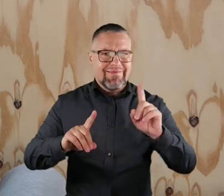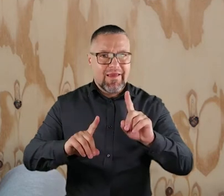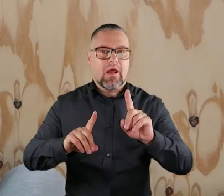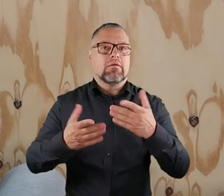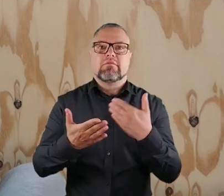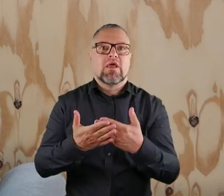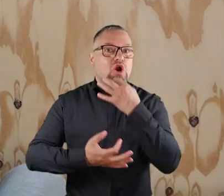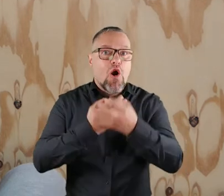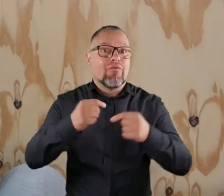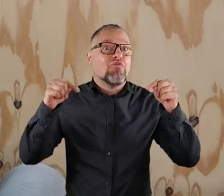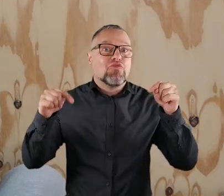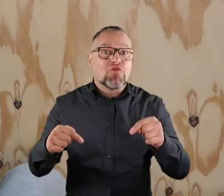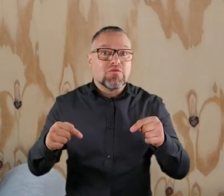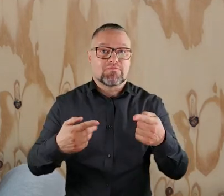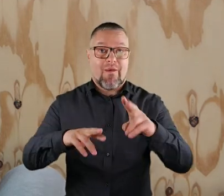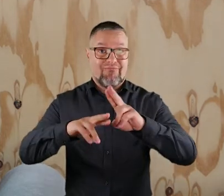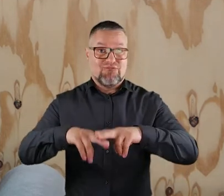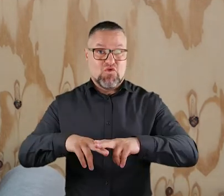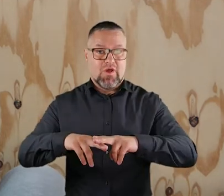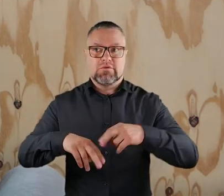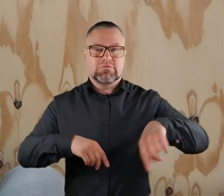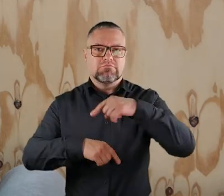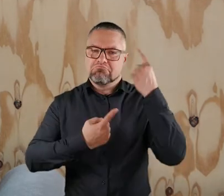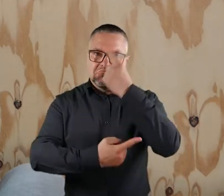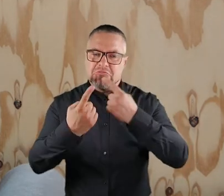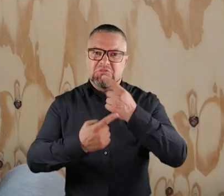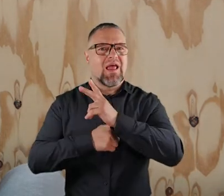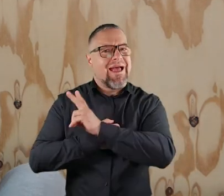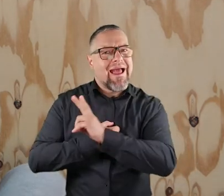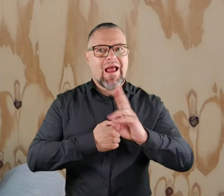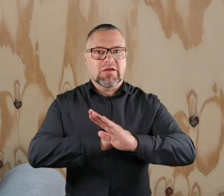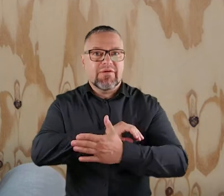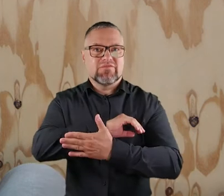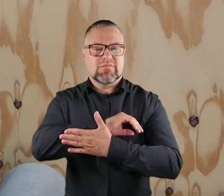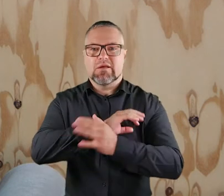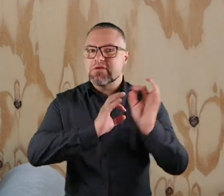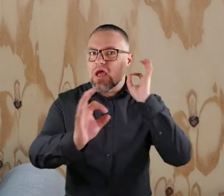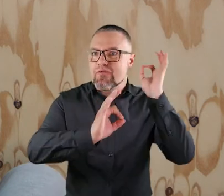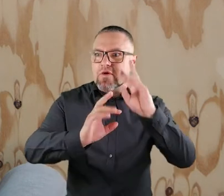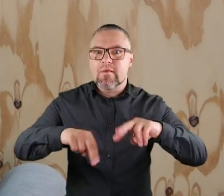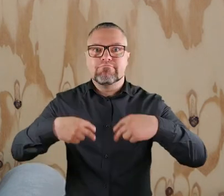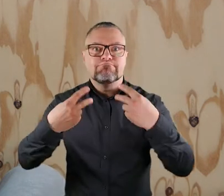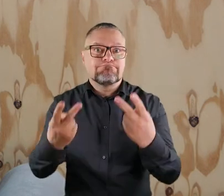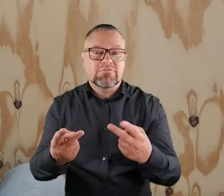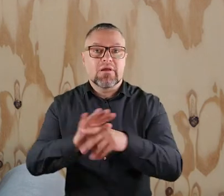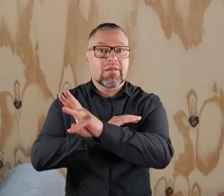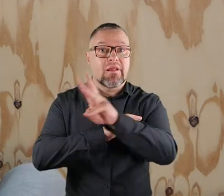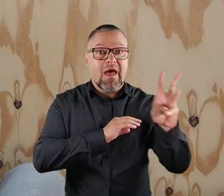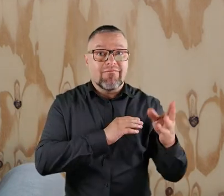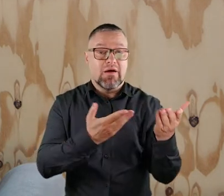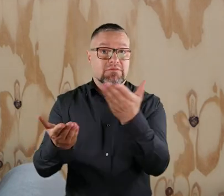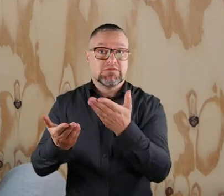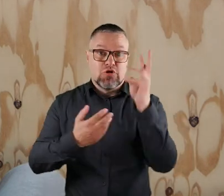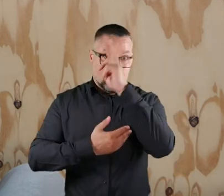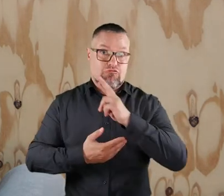ale czemu mówię o nim tutaj? Ponieważ w fundacji wychodzimy z założenia, że każde takie wsparcie informacyjne dla